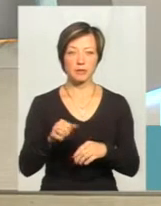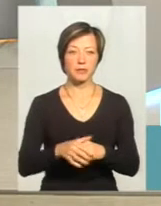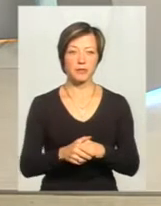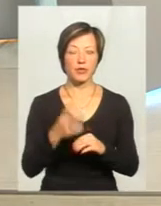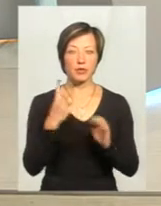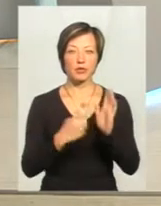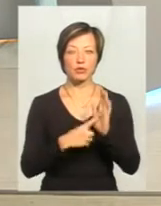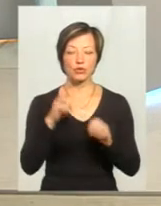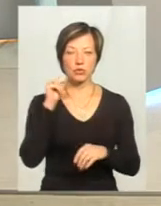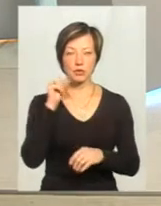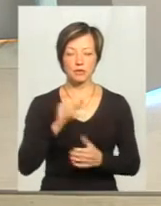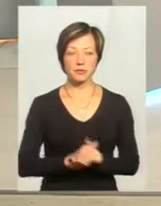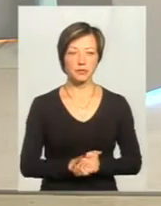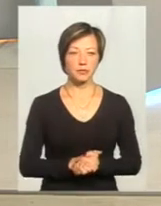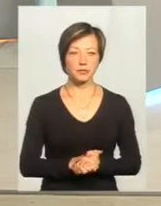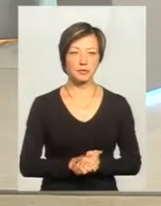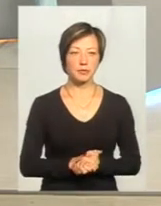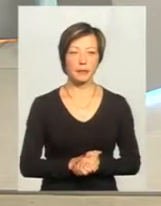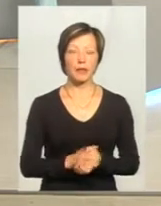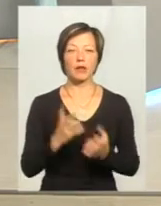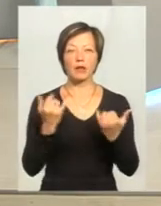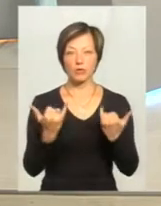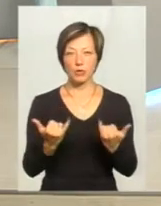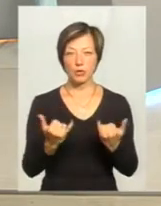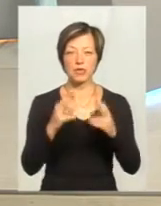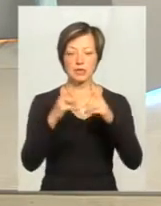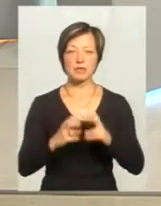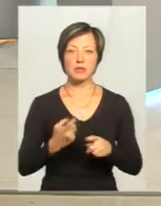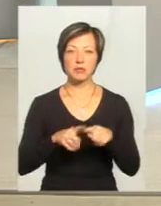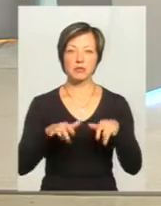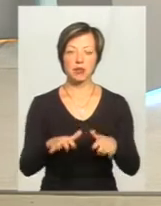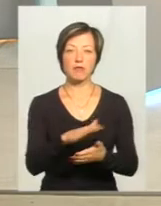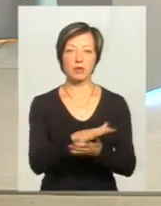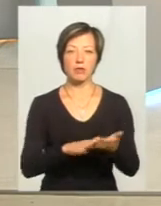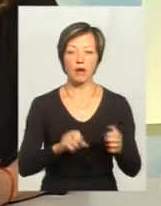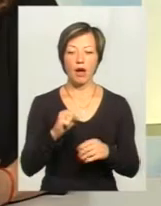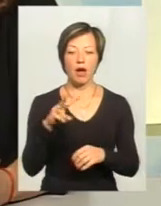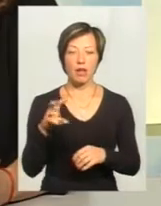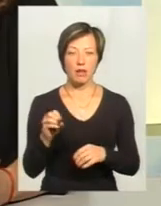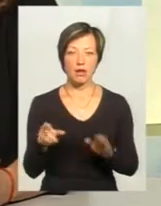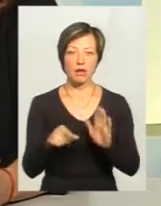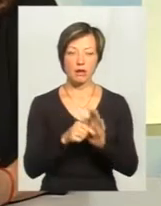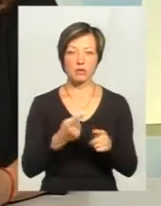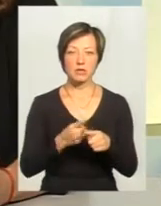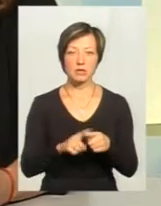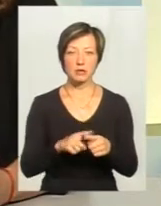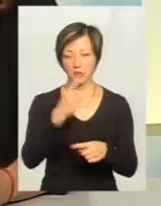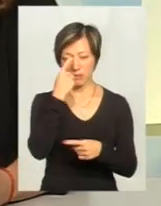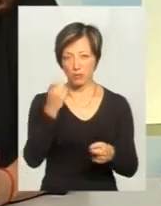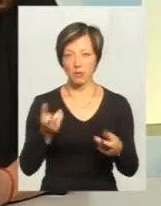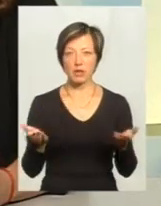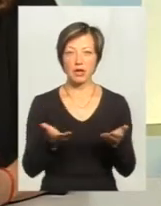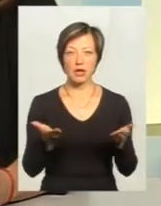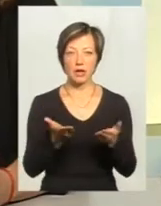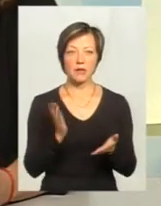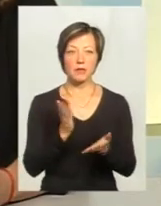26-го числа, якщо я не помиляюсь. І не сьогодні слідство за цими справами триває. Але разом з тим, ці повідомлення, які